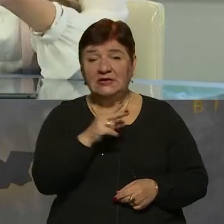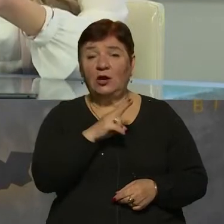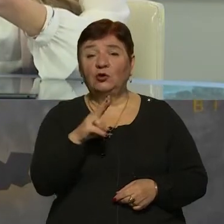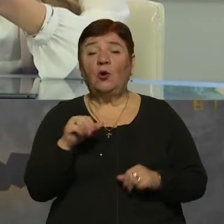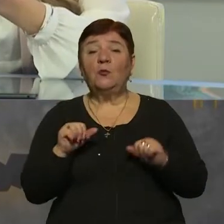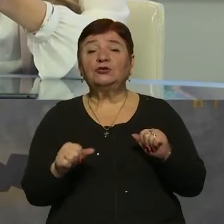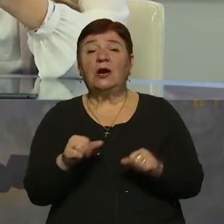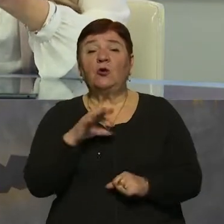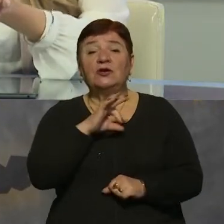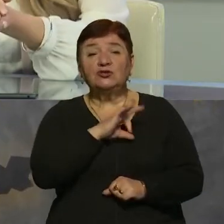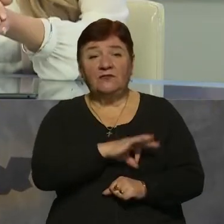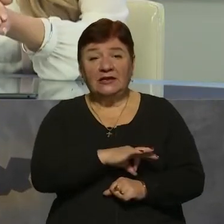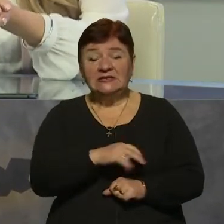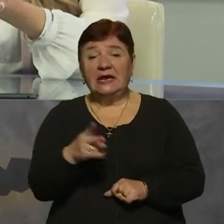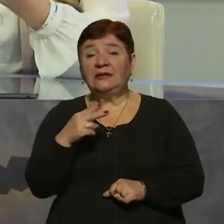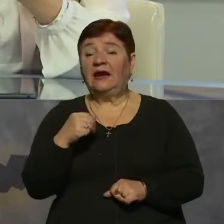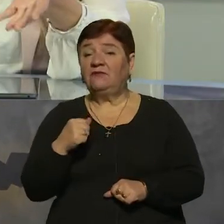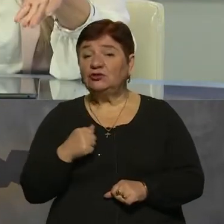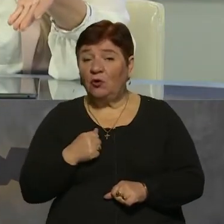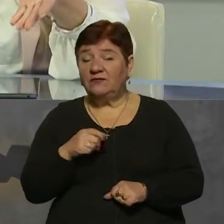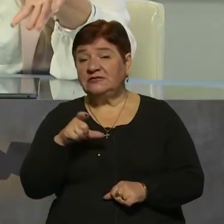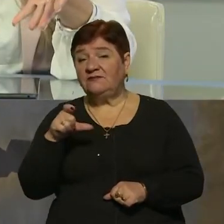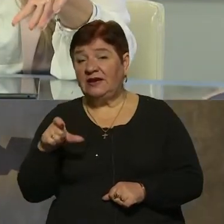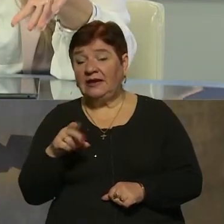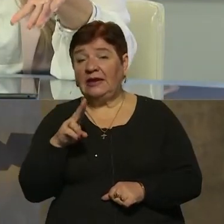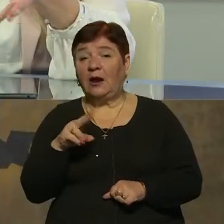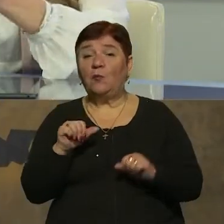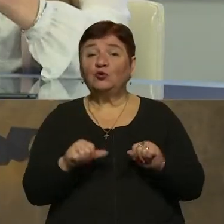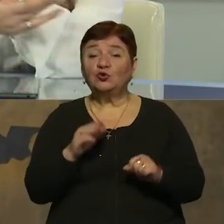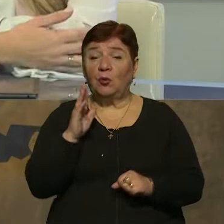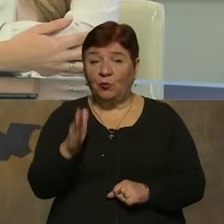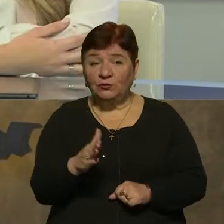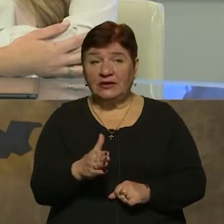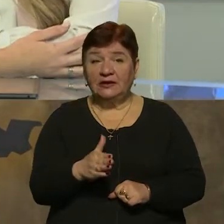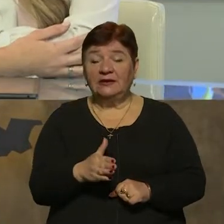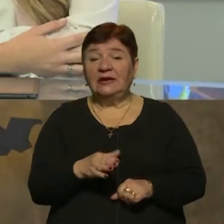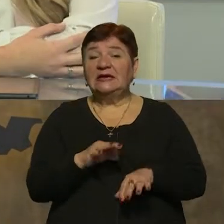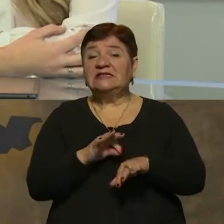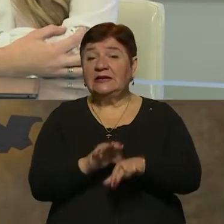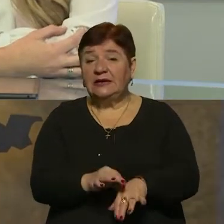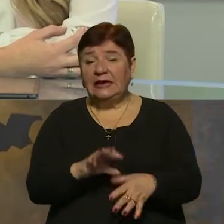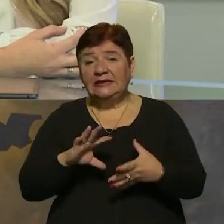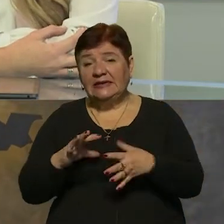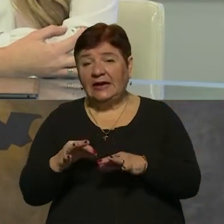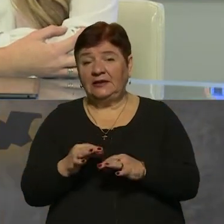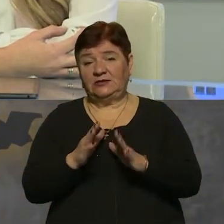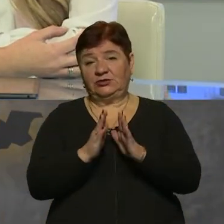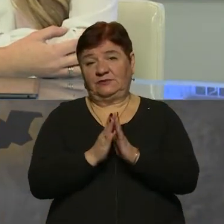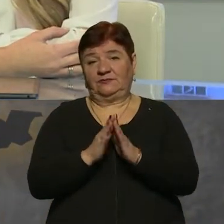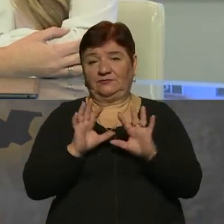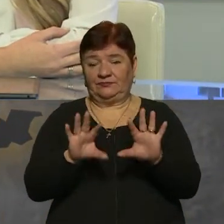може користуватись нею, це лише для військових, чи цивільні, як ви казали, можуть бути задіяні в цьому. Детальніше про це, будь ласка.